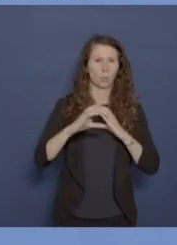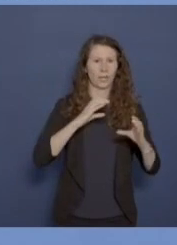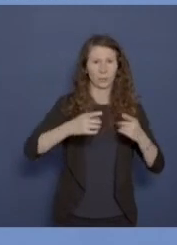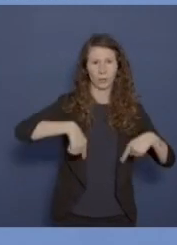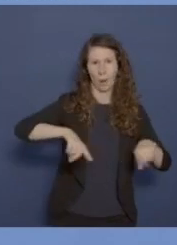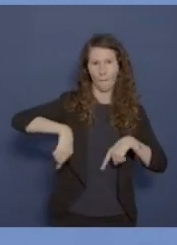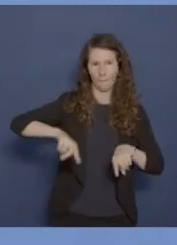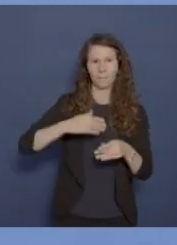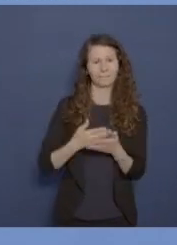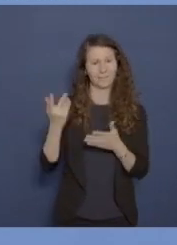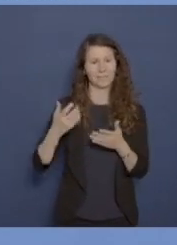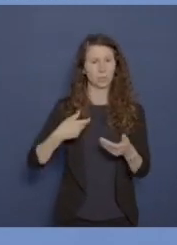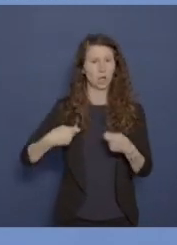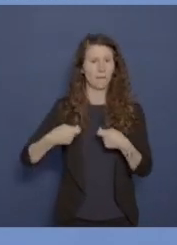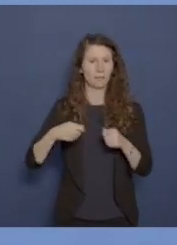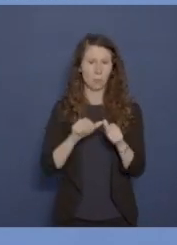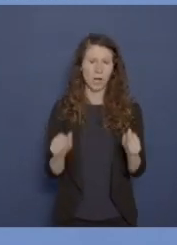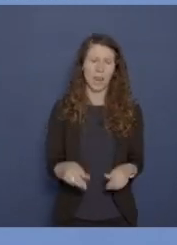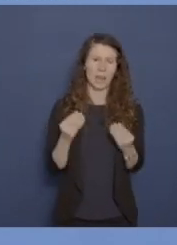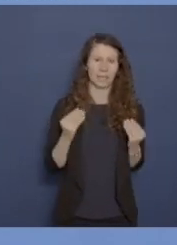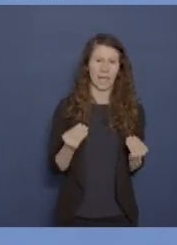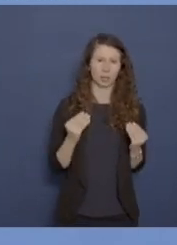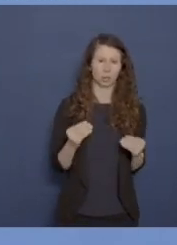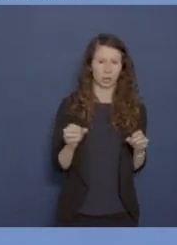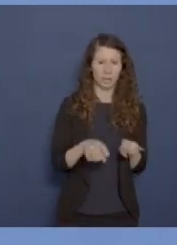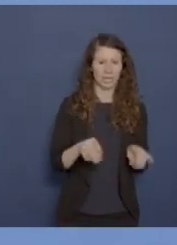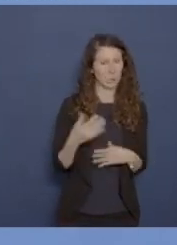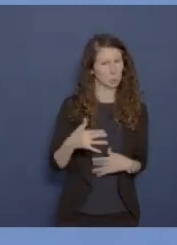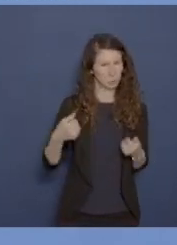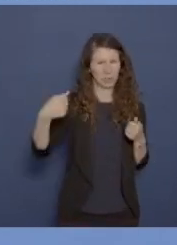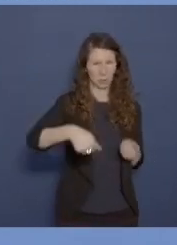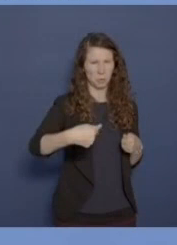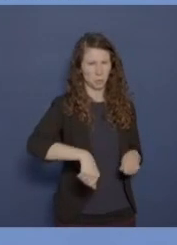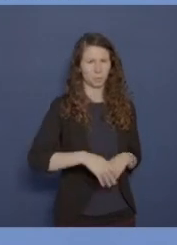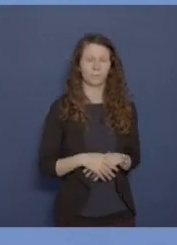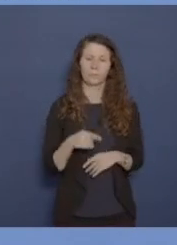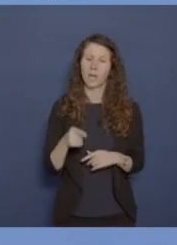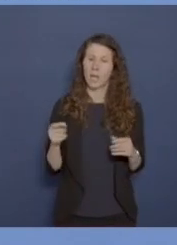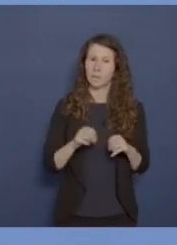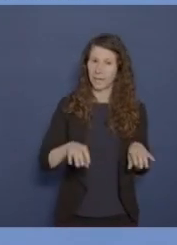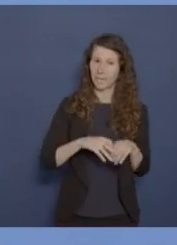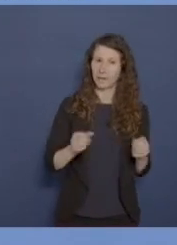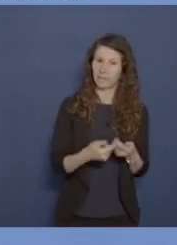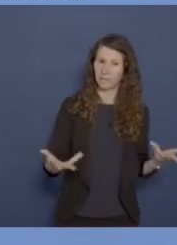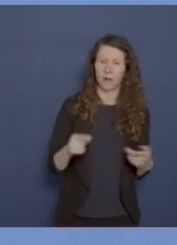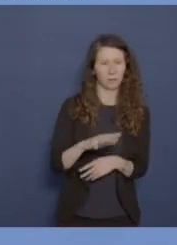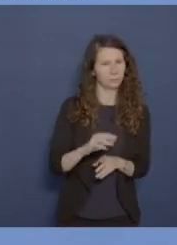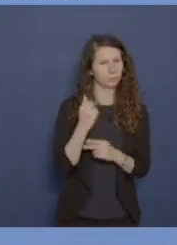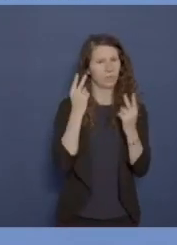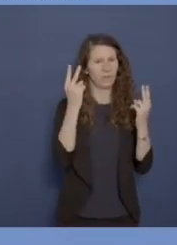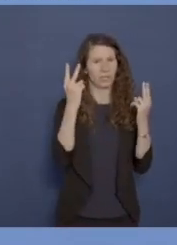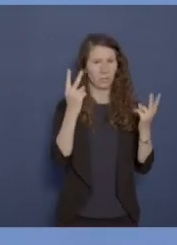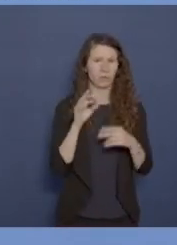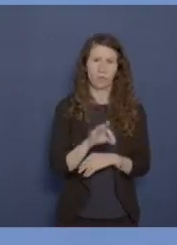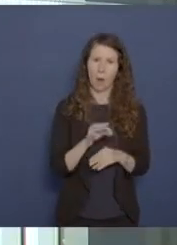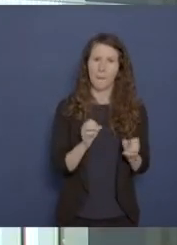setzen damit die Geschäftsmodelle klassischer Medien massiv unter Druck. Die Vielfalt der Medien ist oberster Grundsatz unserer